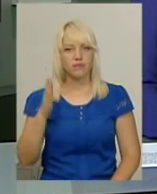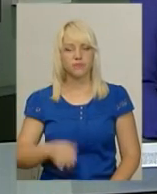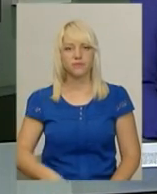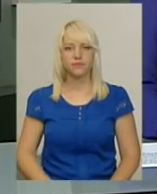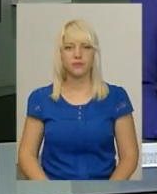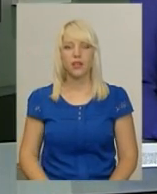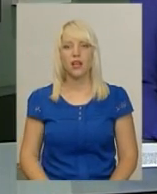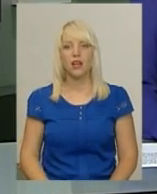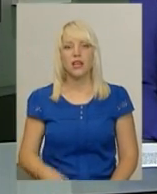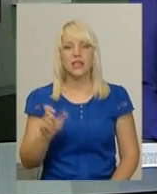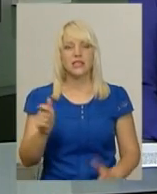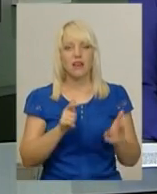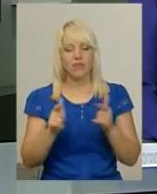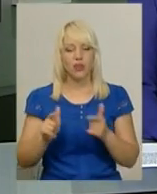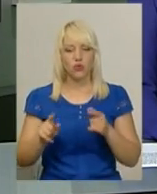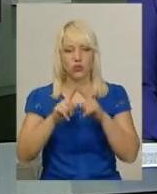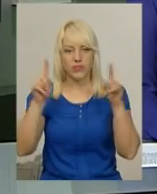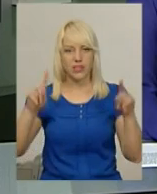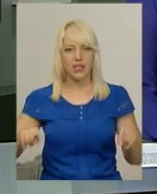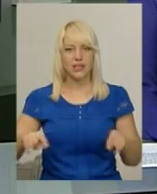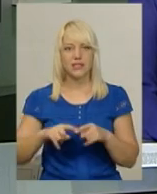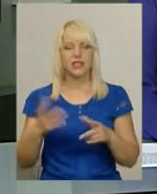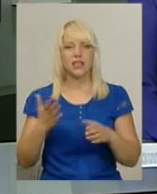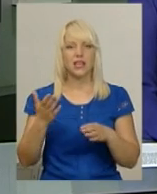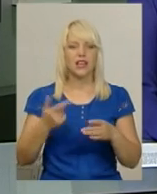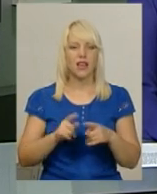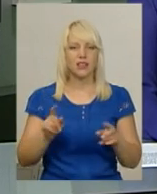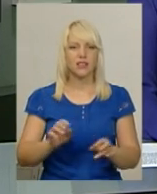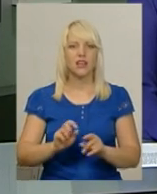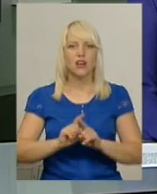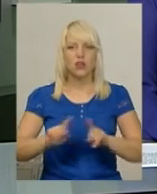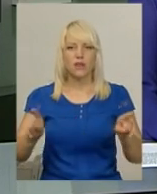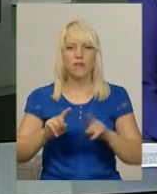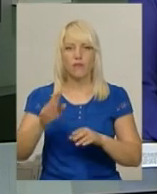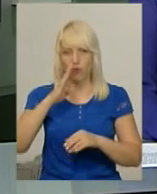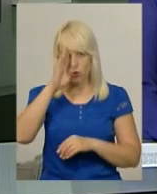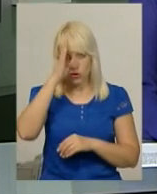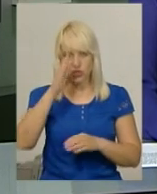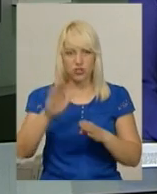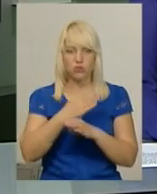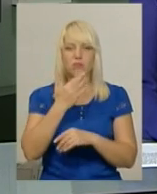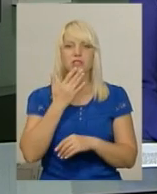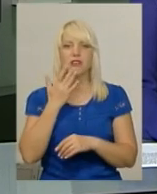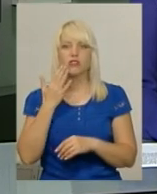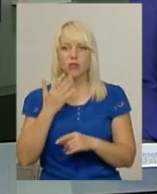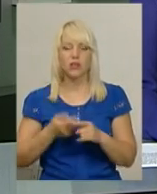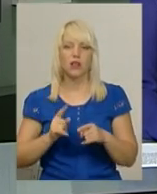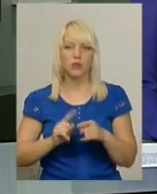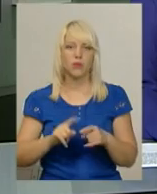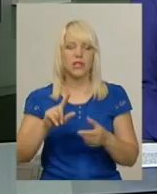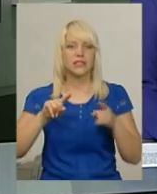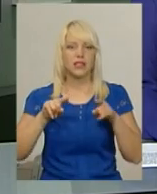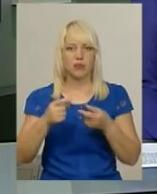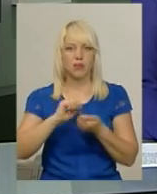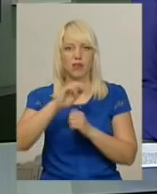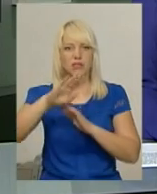За виготовлення листівок, які розпалюють міжнаціональну ворожнечу, затримали жителя Кам'янця-Подільського. Про це повідомив начальник